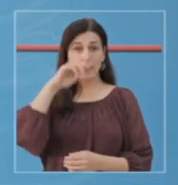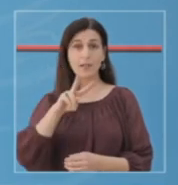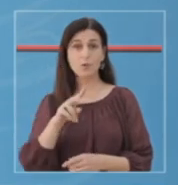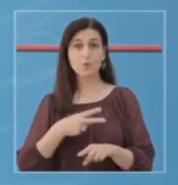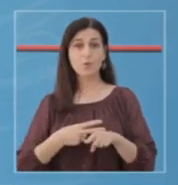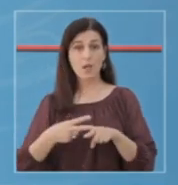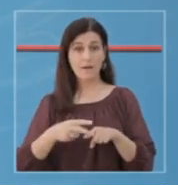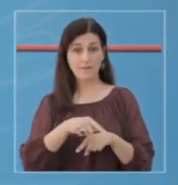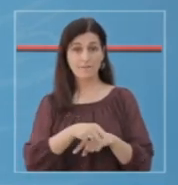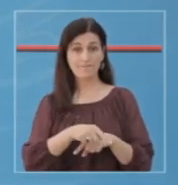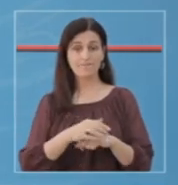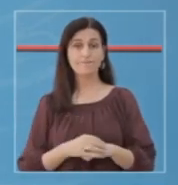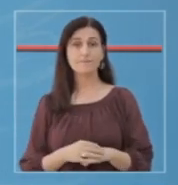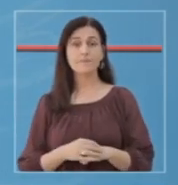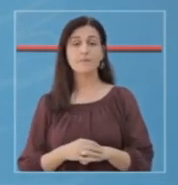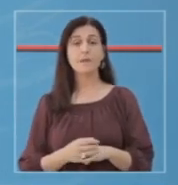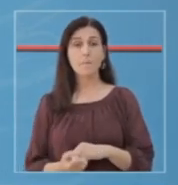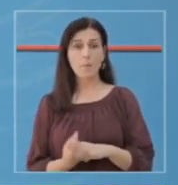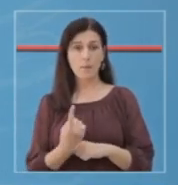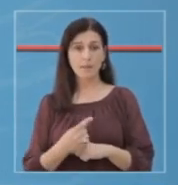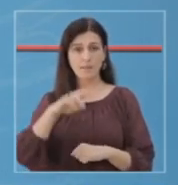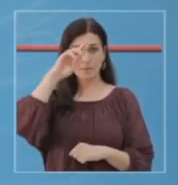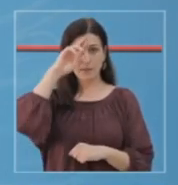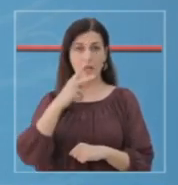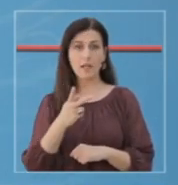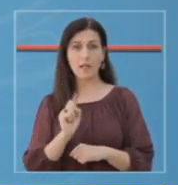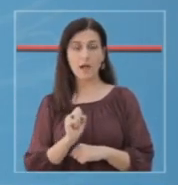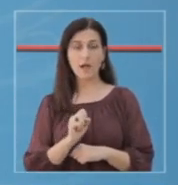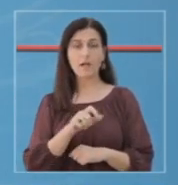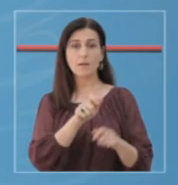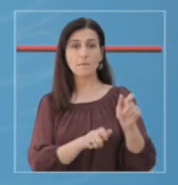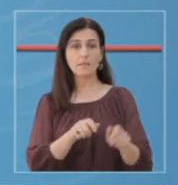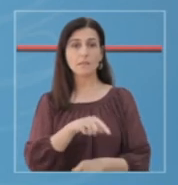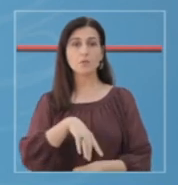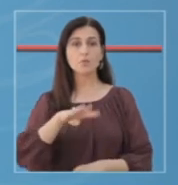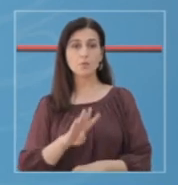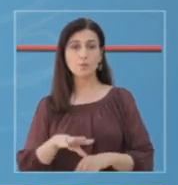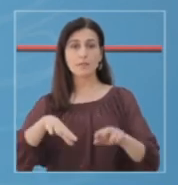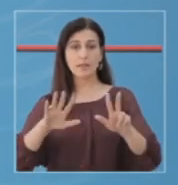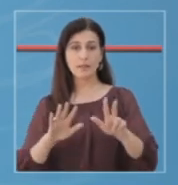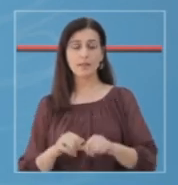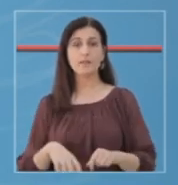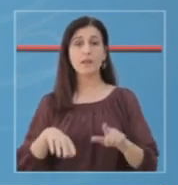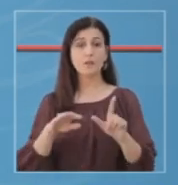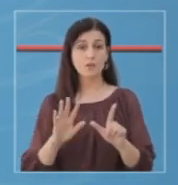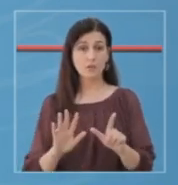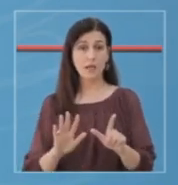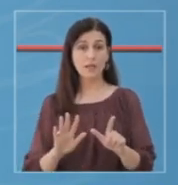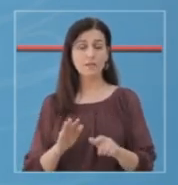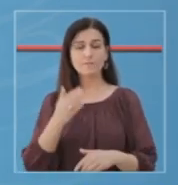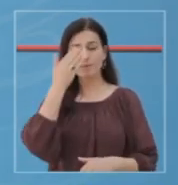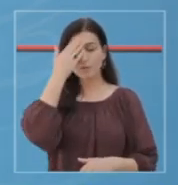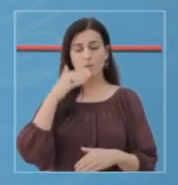pre më shumë se dy javësh. Aktualisht në spitalin infektiv, po marin shërbim 28 pacientë, 7 prej tyre